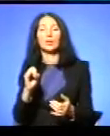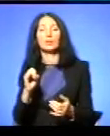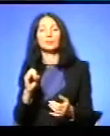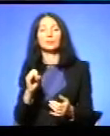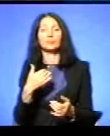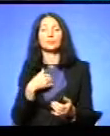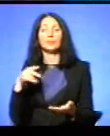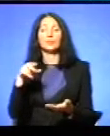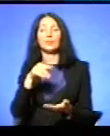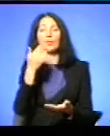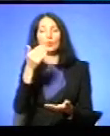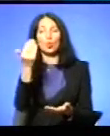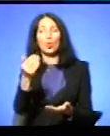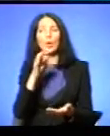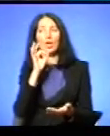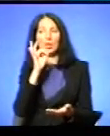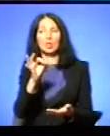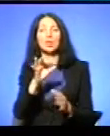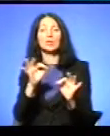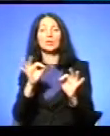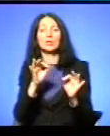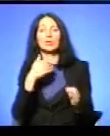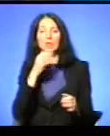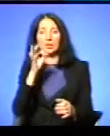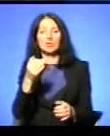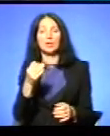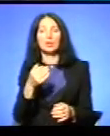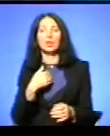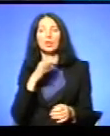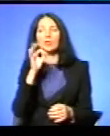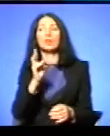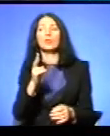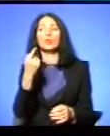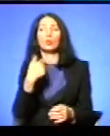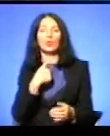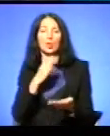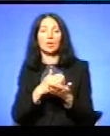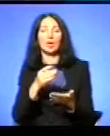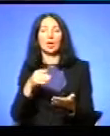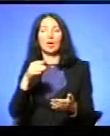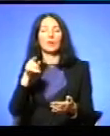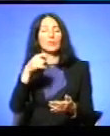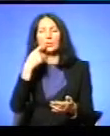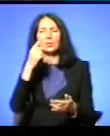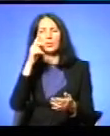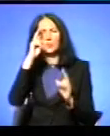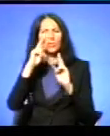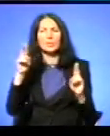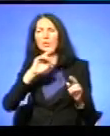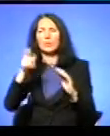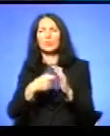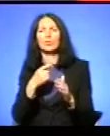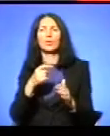Я прийшов до нього і сказав, що я... Ви йому сказали, що... Він каже, я не знаю, не пізнаю Я кажу, що Микола Горбаль О,